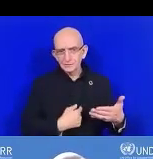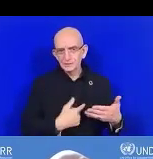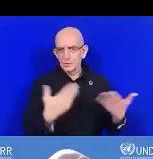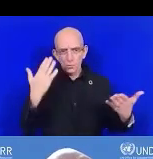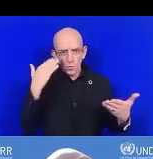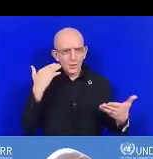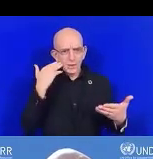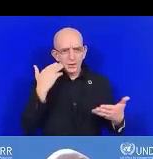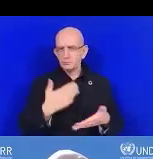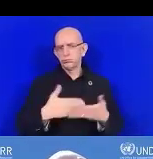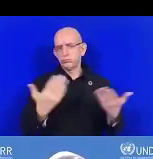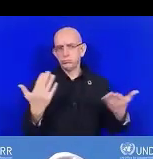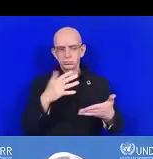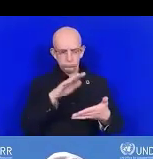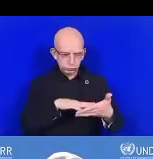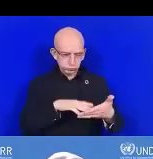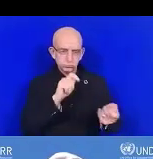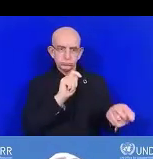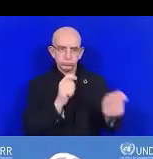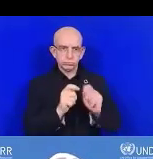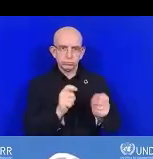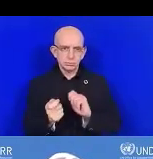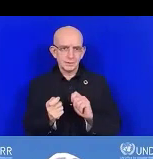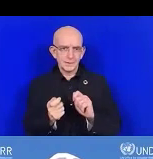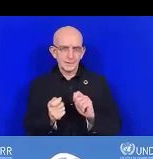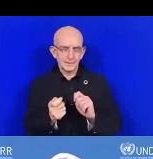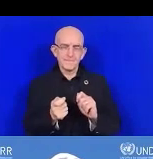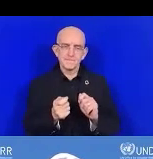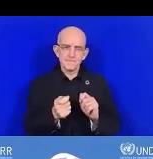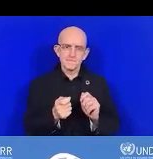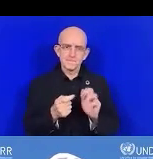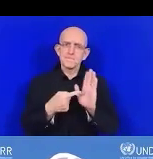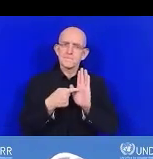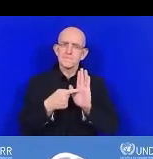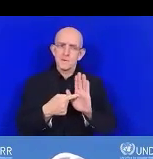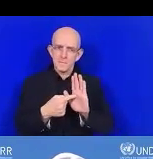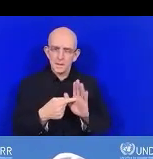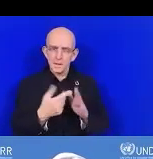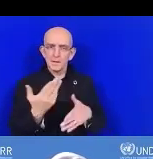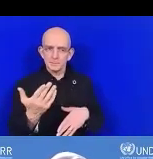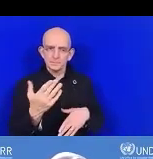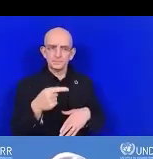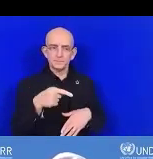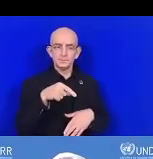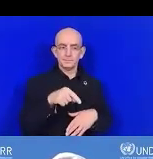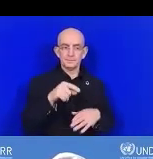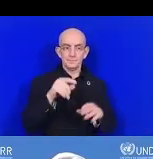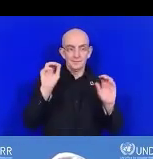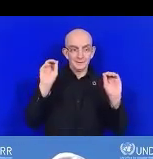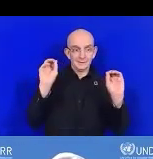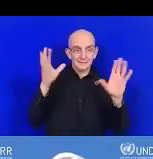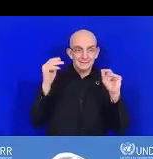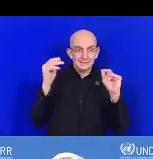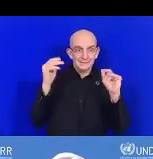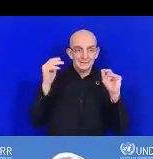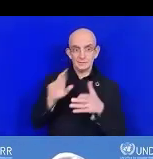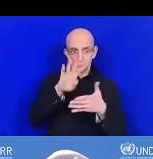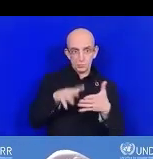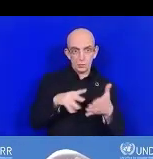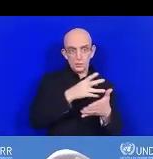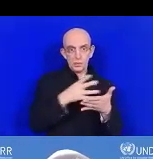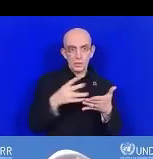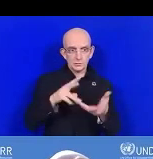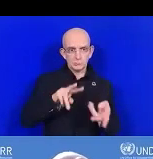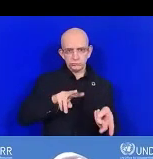accomplir. Par exemple, le tableau de bord sur la réduction de crise et catastrophe est traduit en